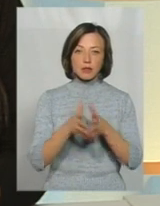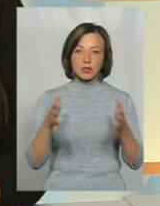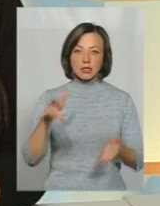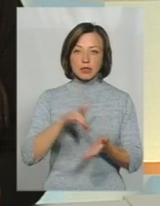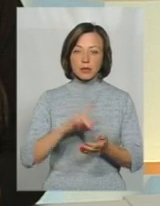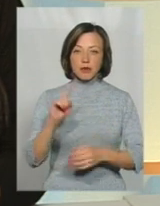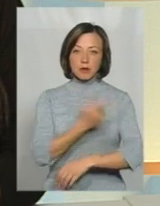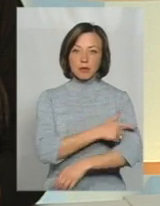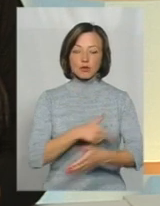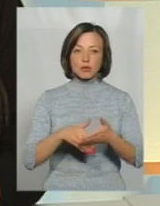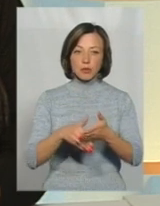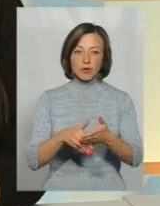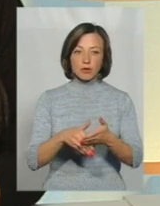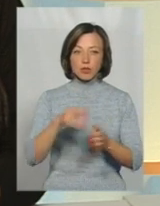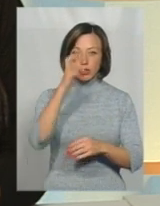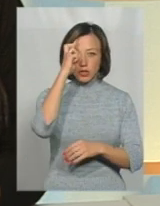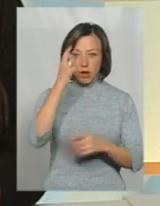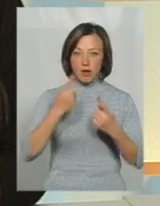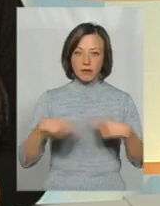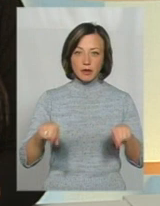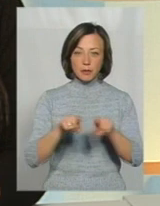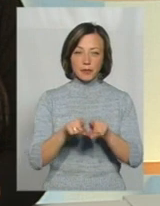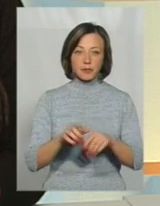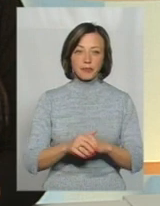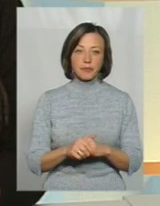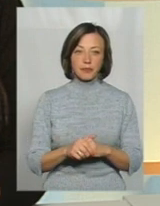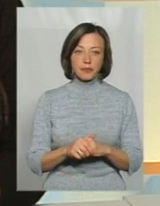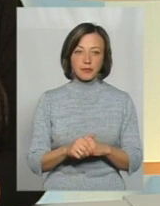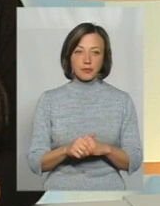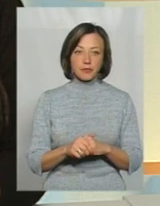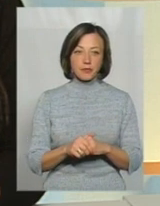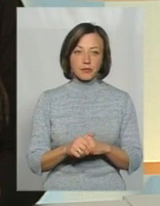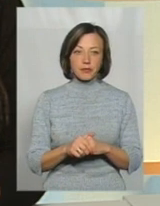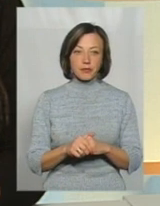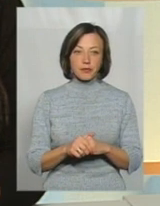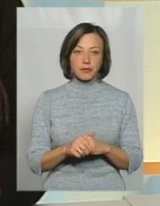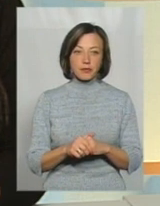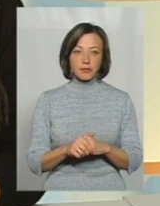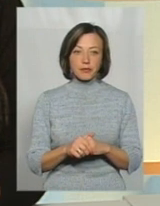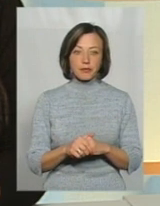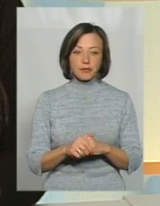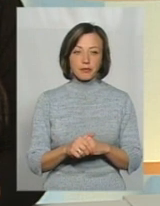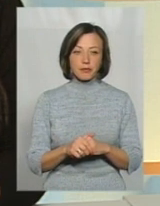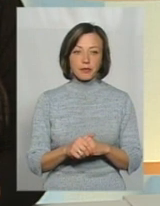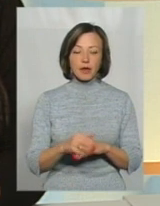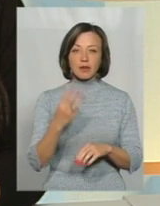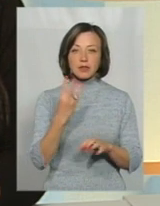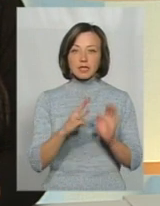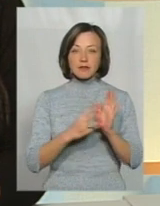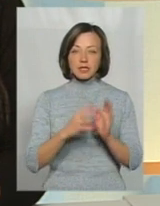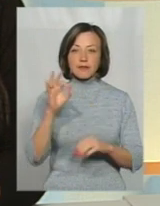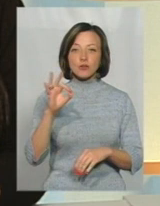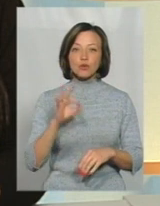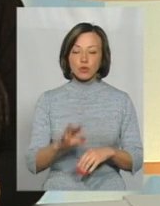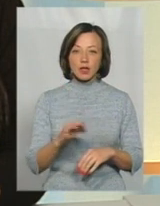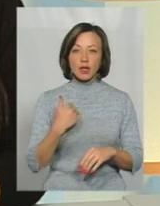центрів первинної медичної допомоги, напевне, держави. Таку кількість міків ми обслуговуємо. Тобто, 38%. Тому